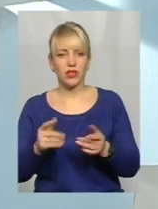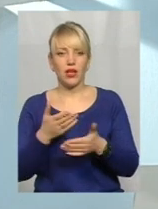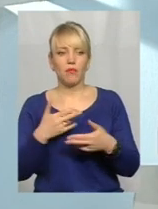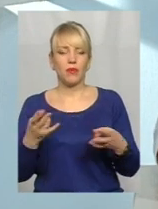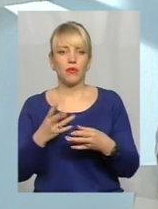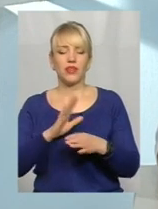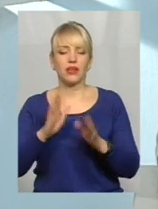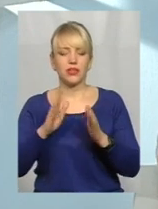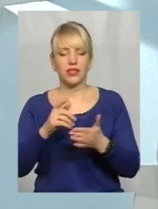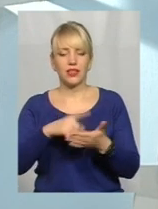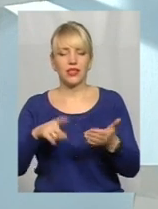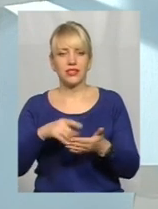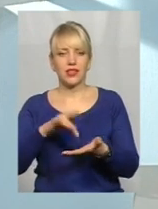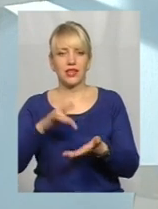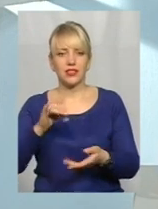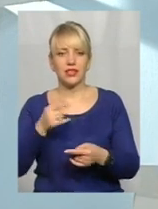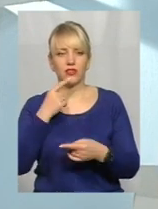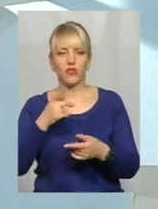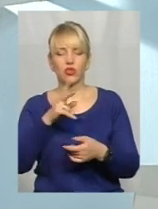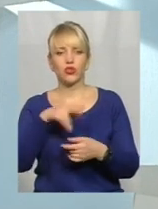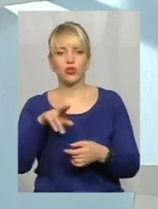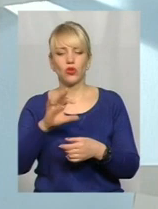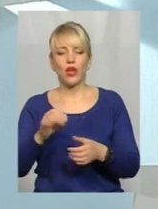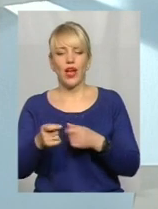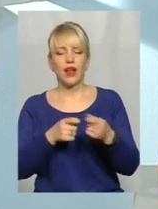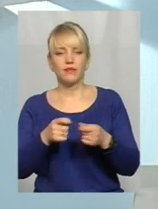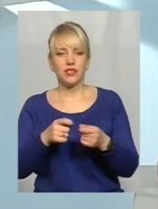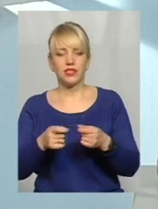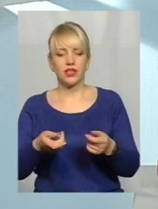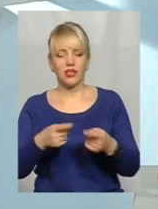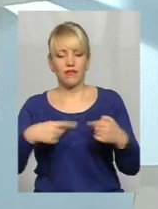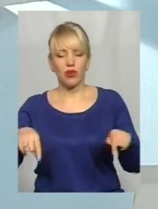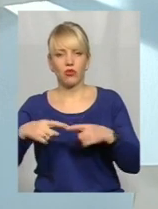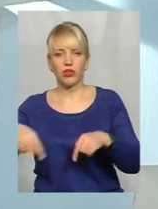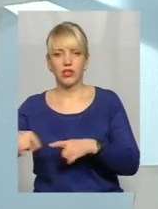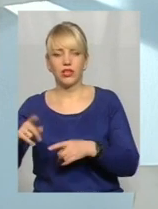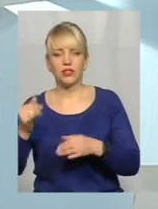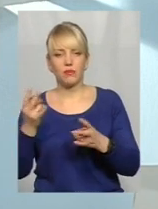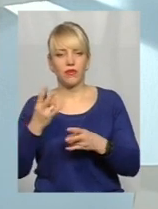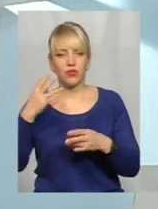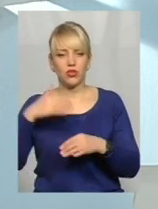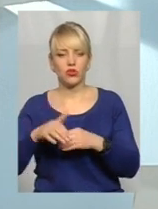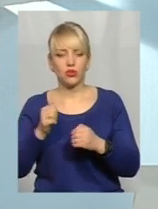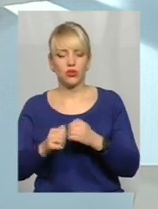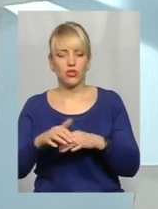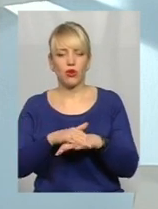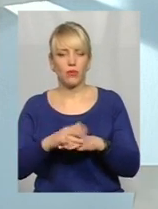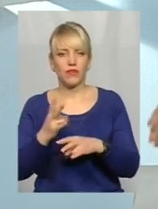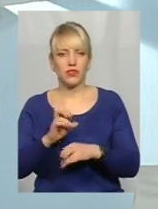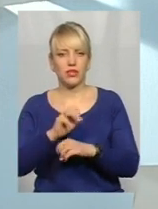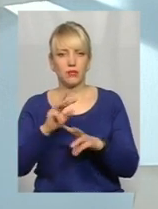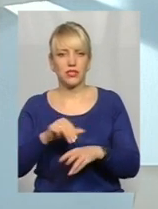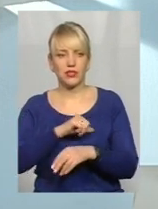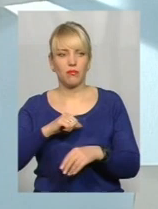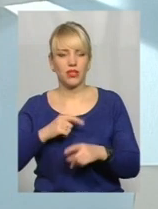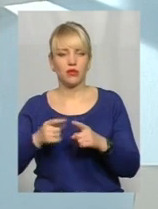тільки децентралізація утворюється в плані адміністративних одиниць, а децентралізація прийде до того, що кожна громада буде себе забезпечувати сама тим, що росте